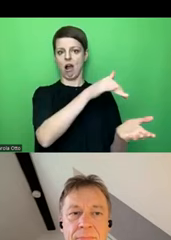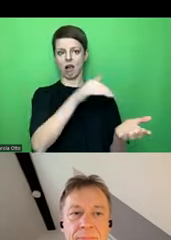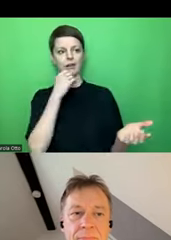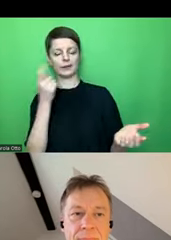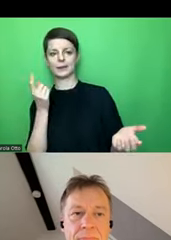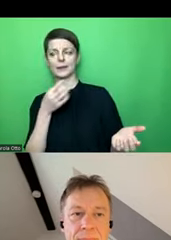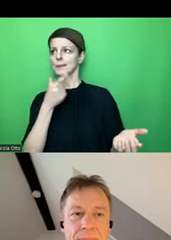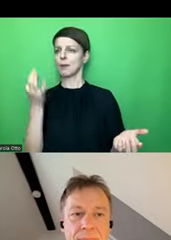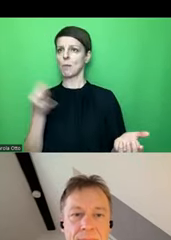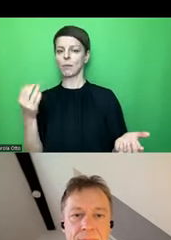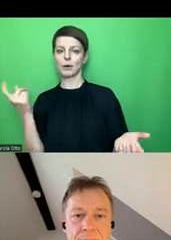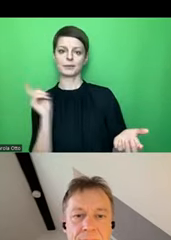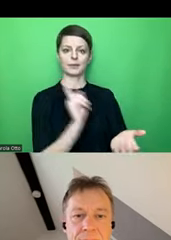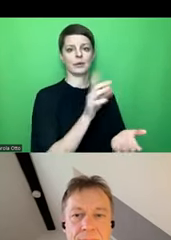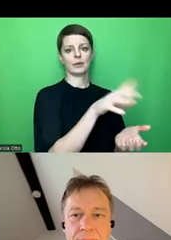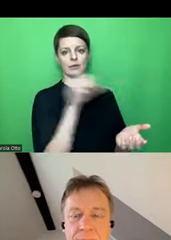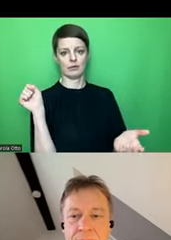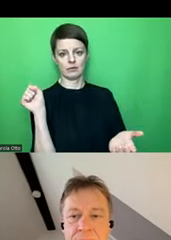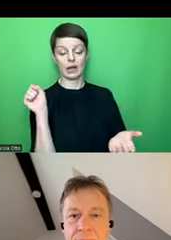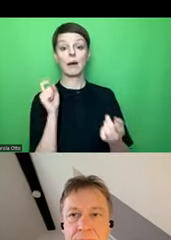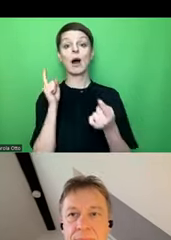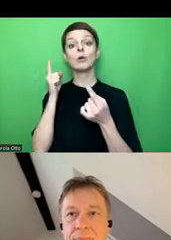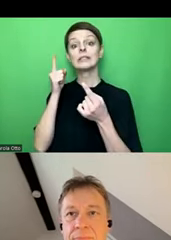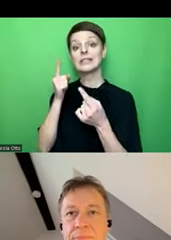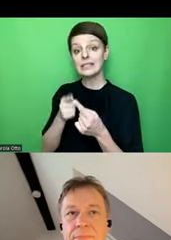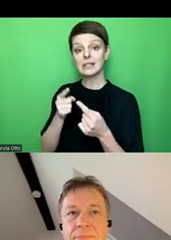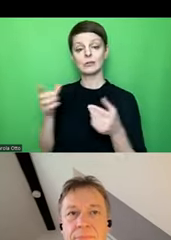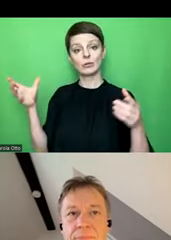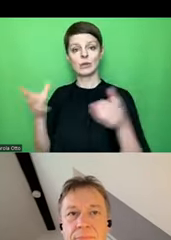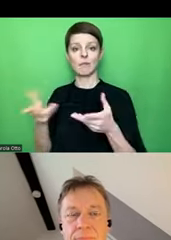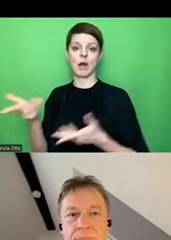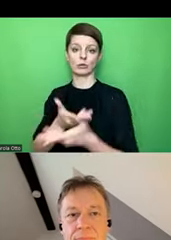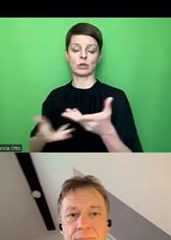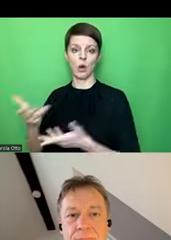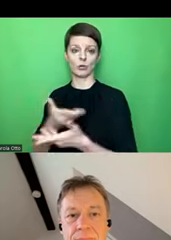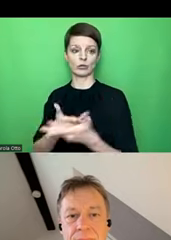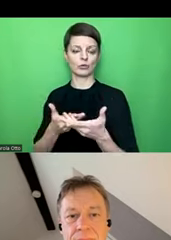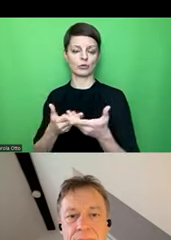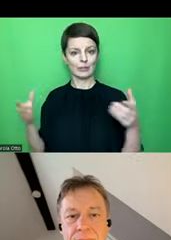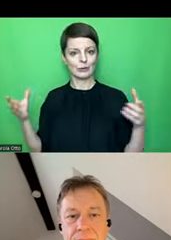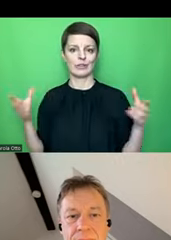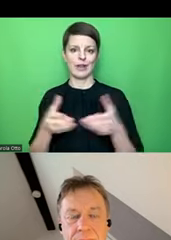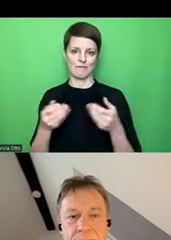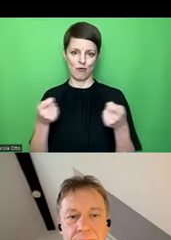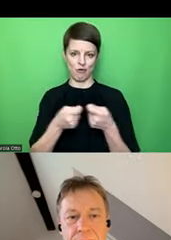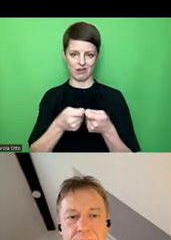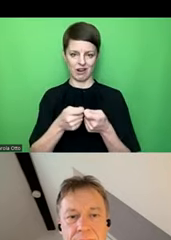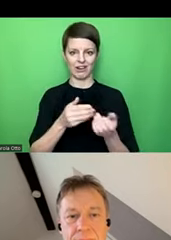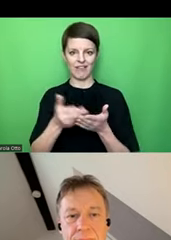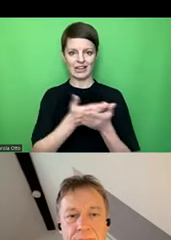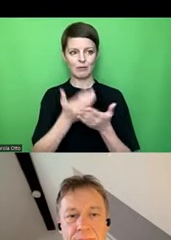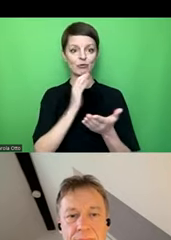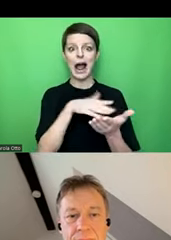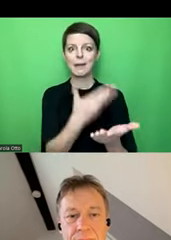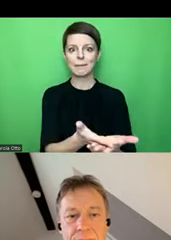natürlich auch ganz stark darum, mit ihnen in den Austausch zu kommen, mit ihnen in Kontakt zu kommen, Weiterbildungen anzubieten,